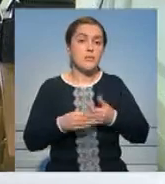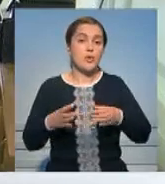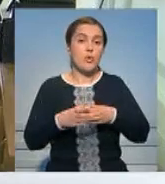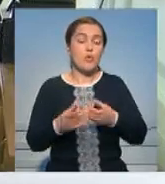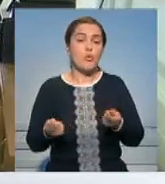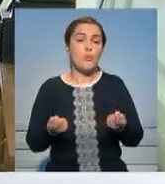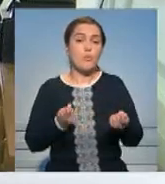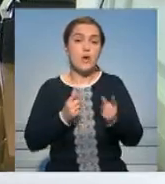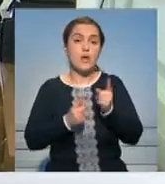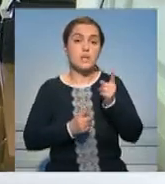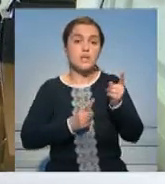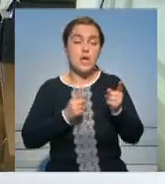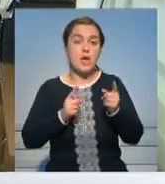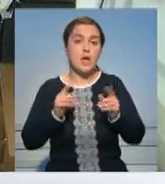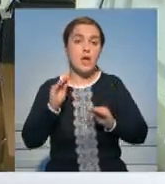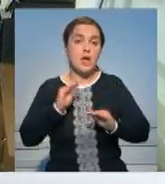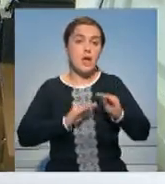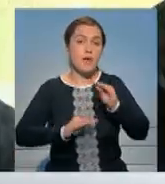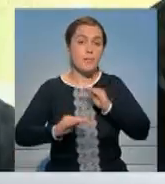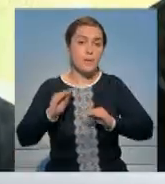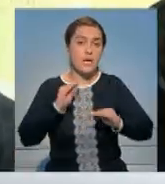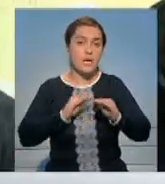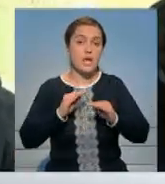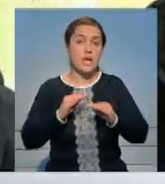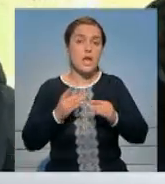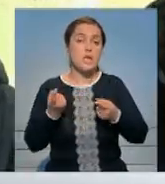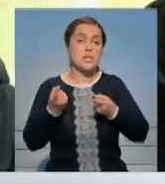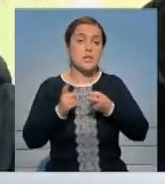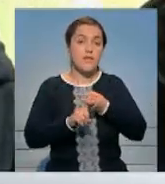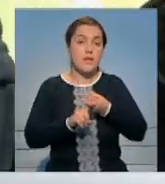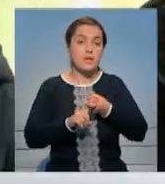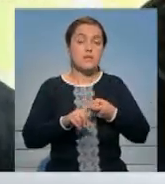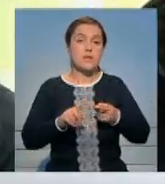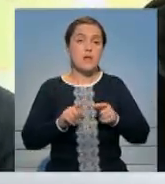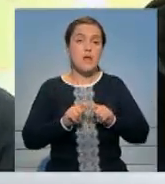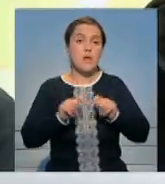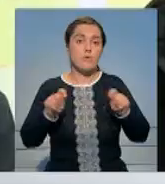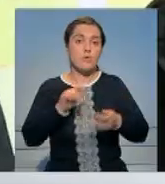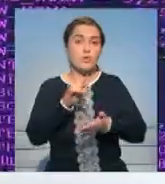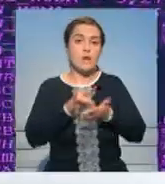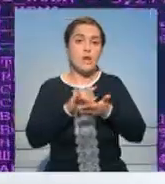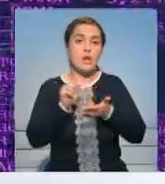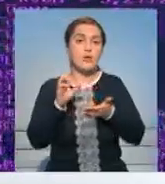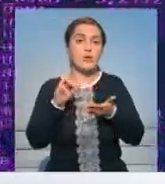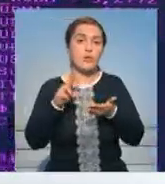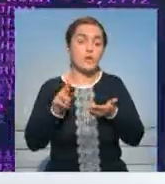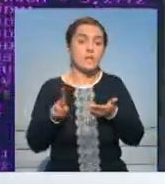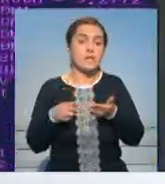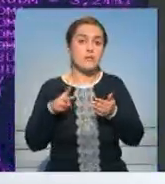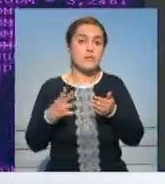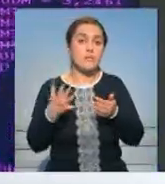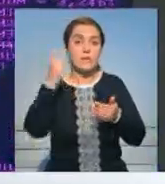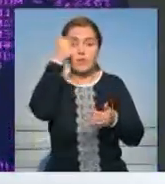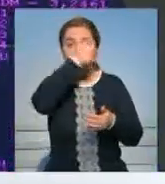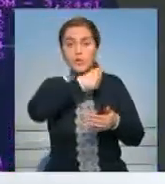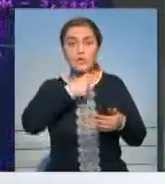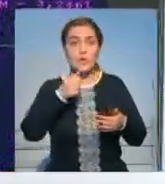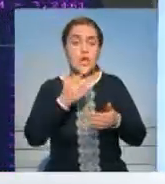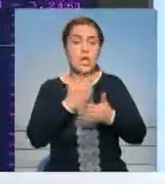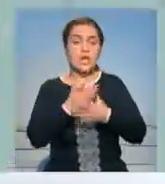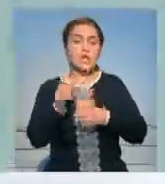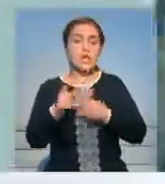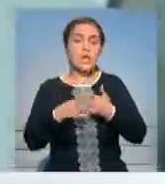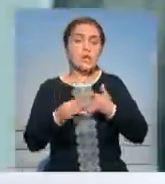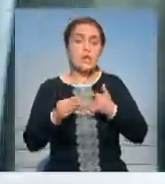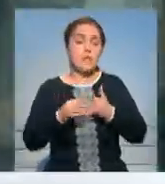комплекс управления космическими аппаратами и системой мониторинга связи создали в городе Ак-Коль в декабре 2005 года. Все системы